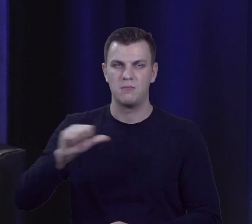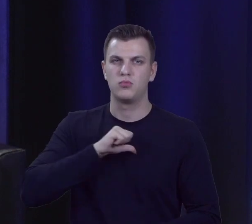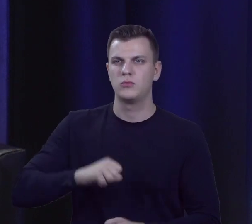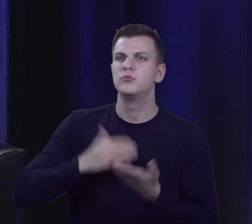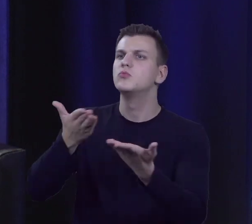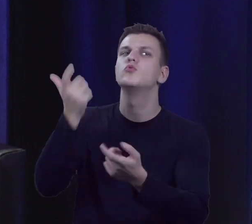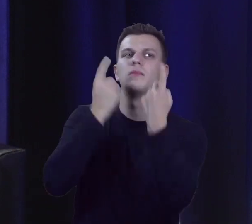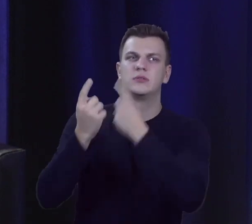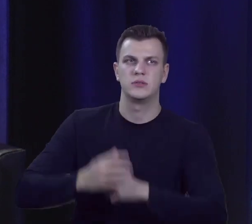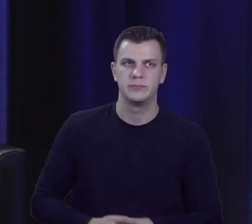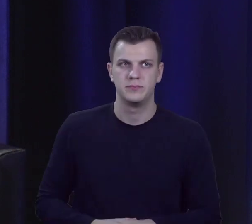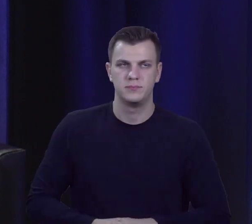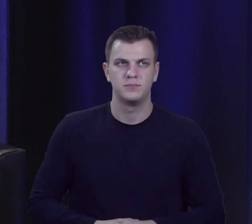tamtej